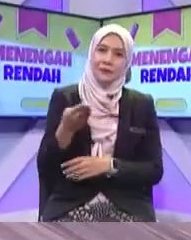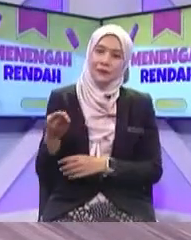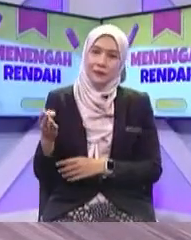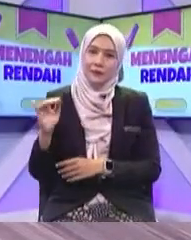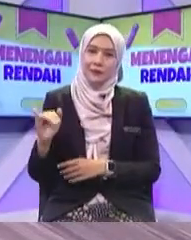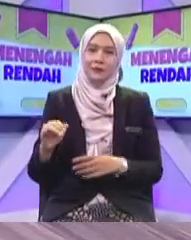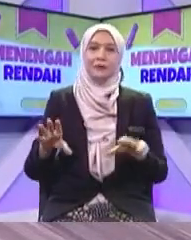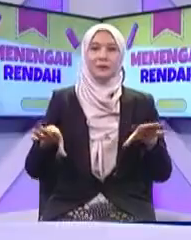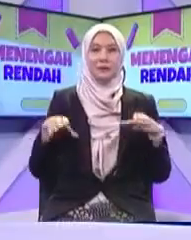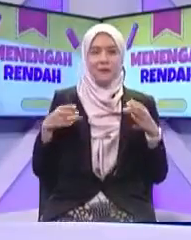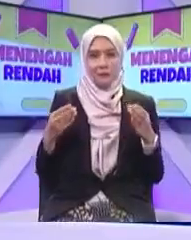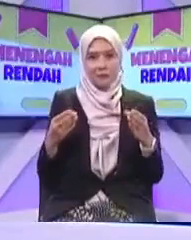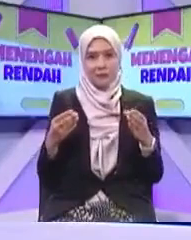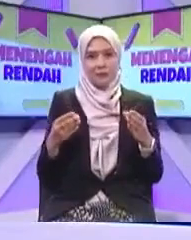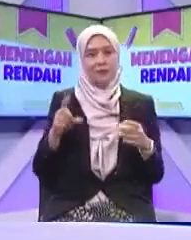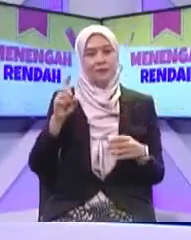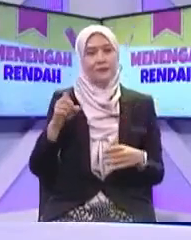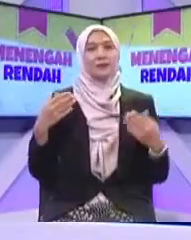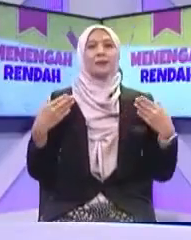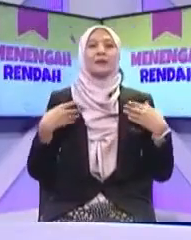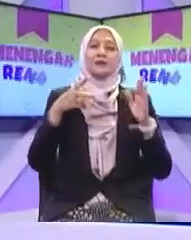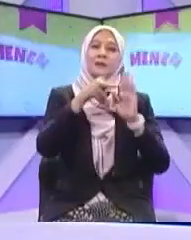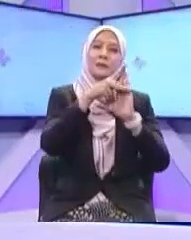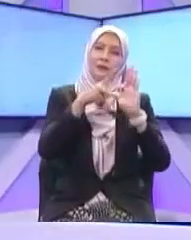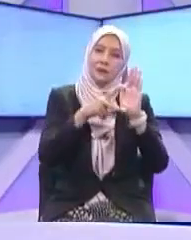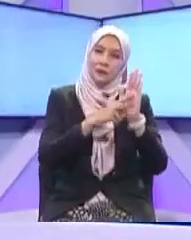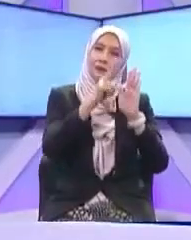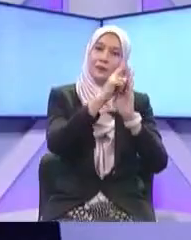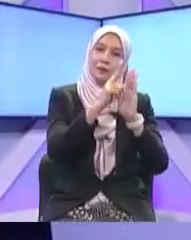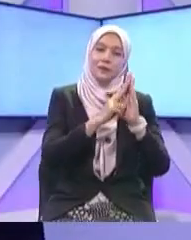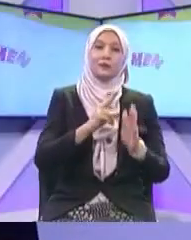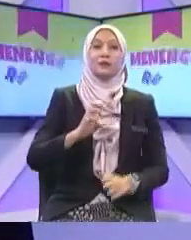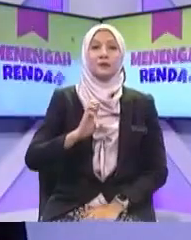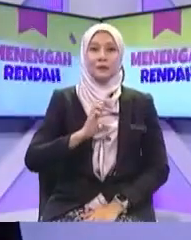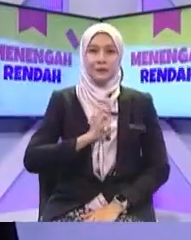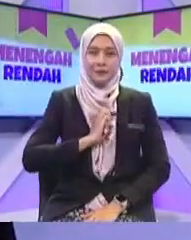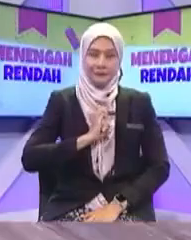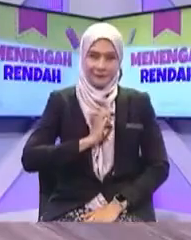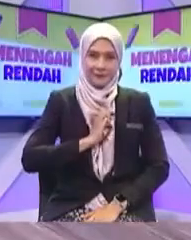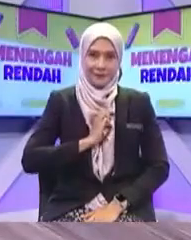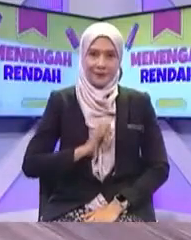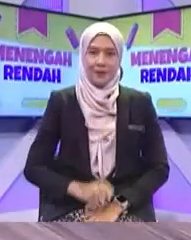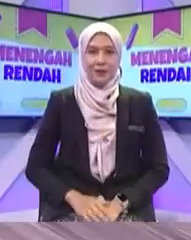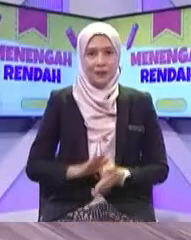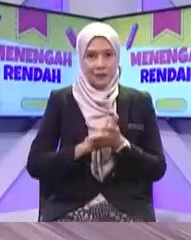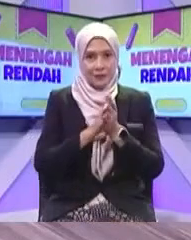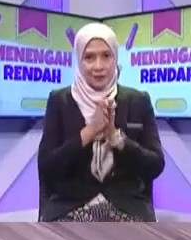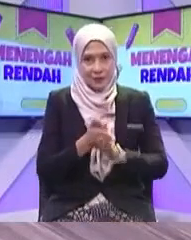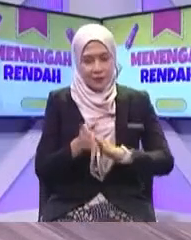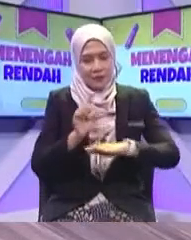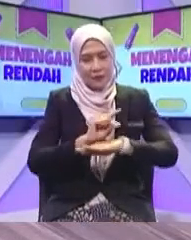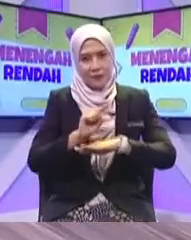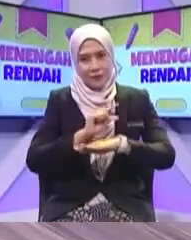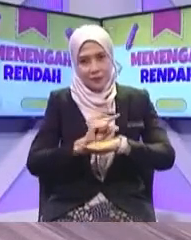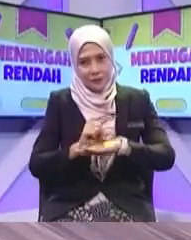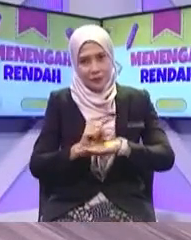jumpa cikgu pun ada etika dia peraturan peraturan jadi kalau untuk kita menggunakan alat telekomunikasi ini jadi pasti ada juga